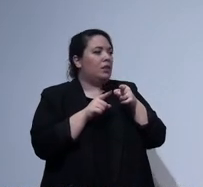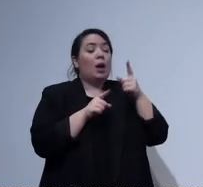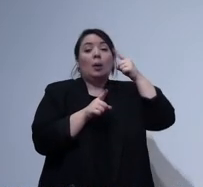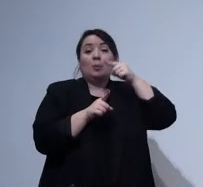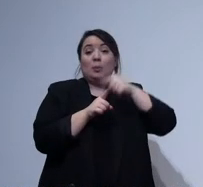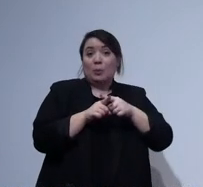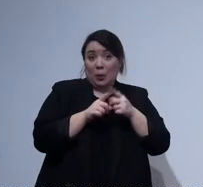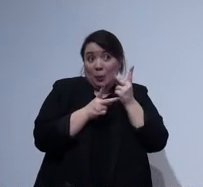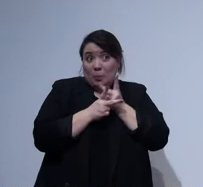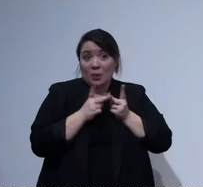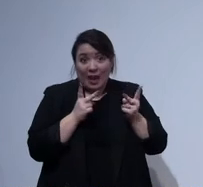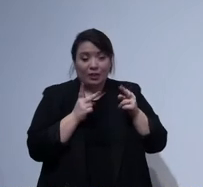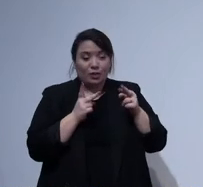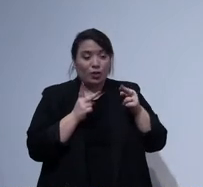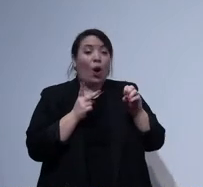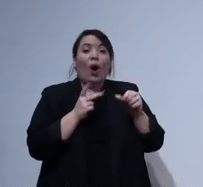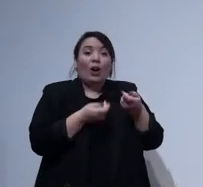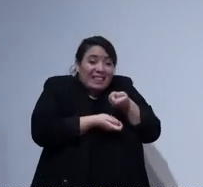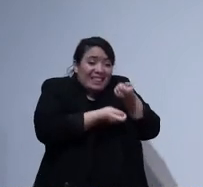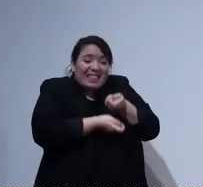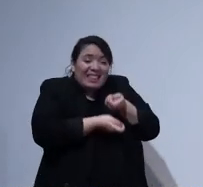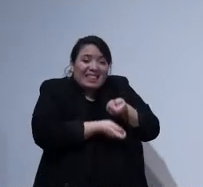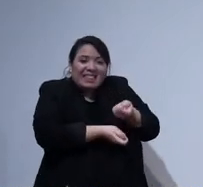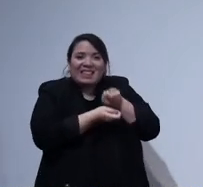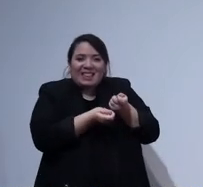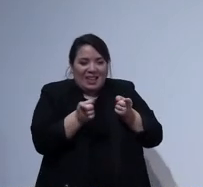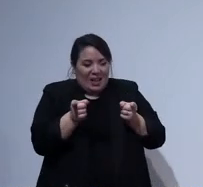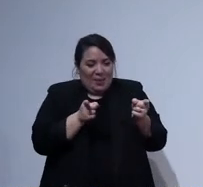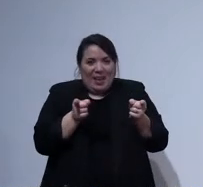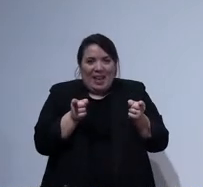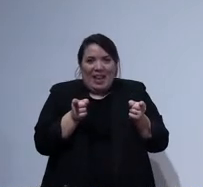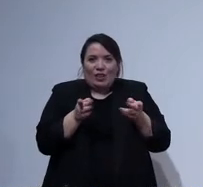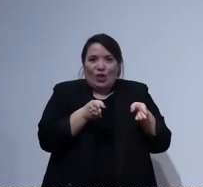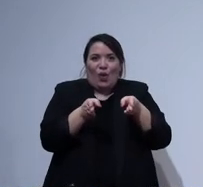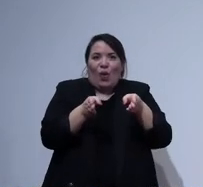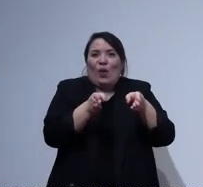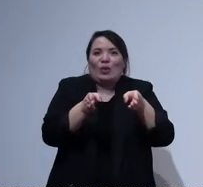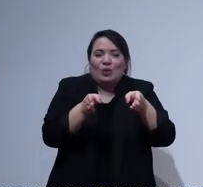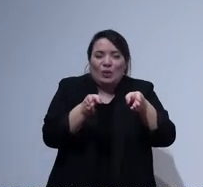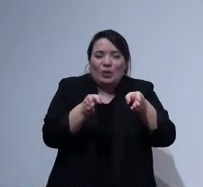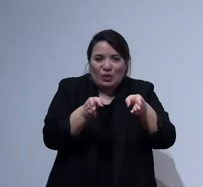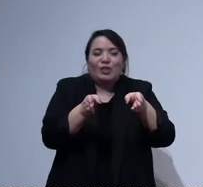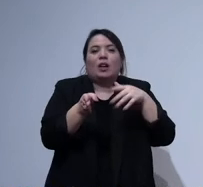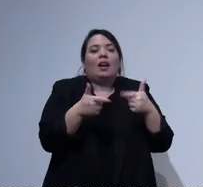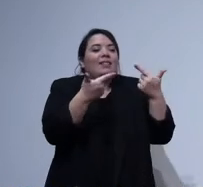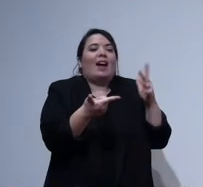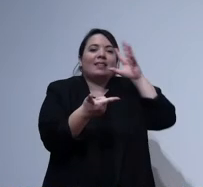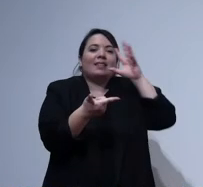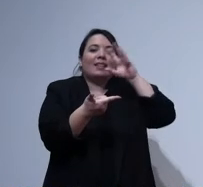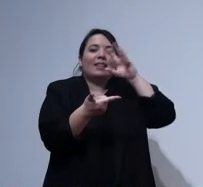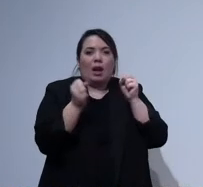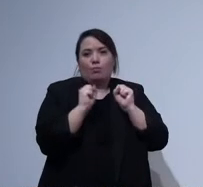supportare gli host in questo percorso facendo capire la possibilità che